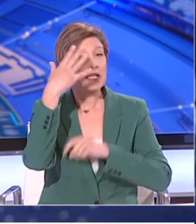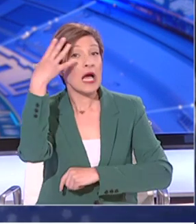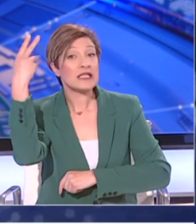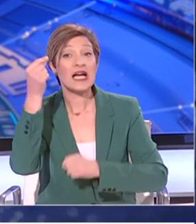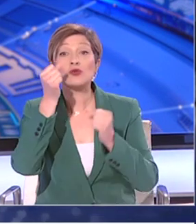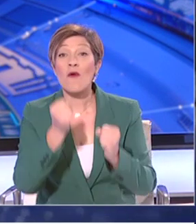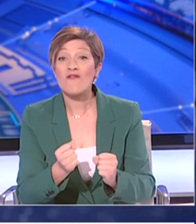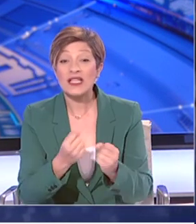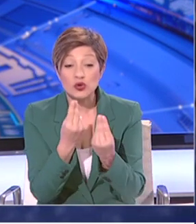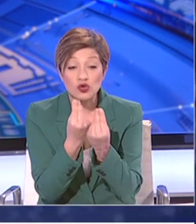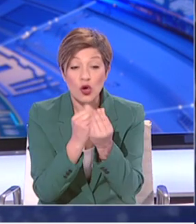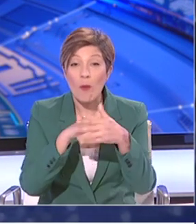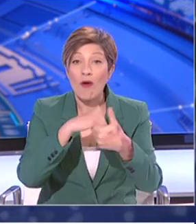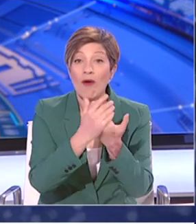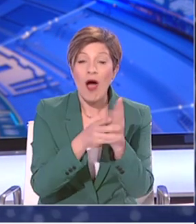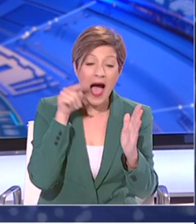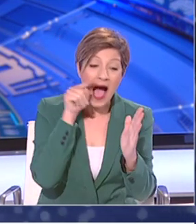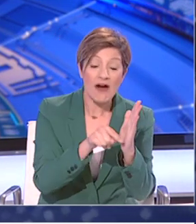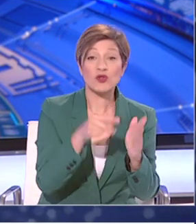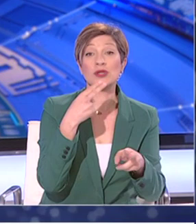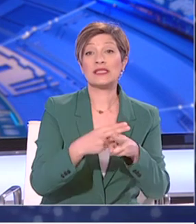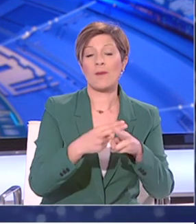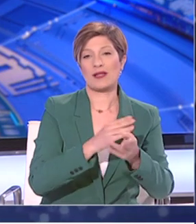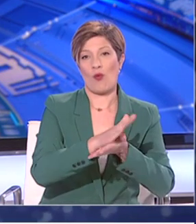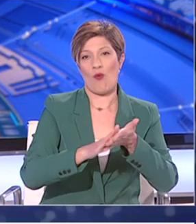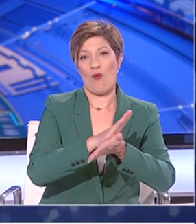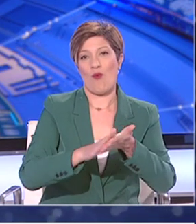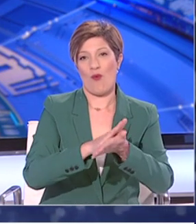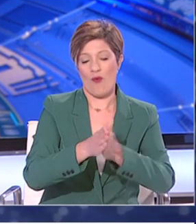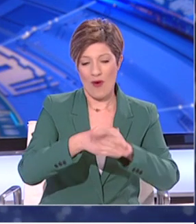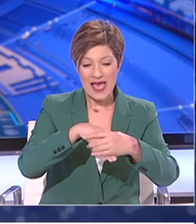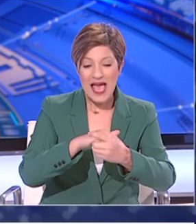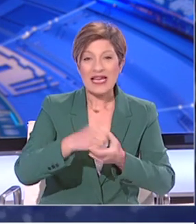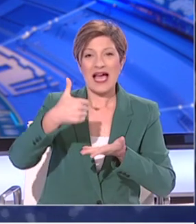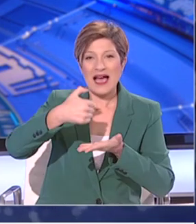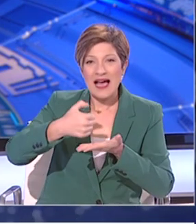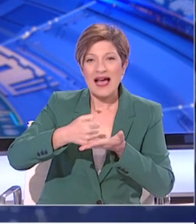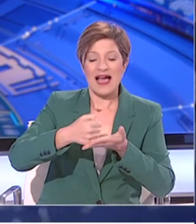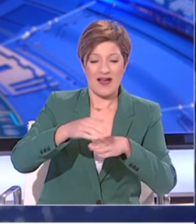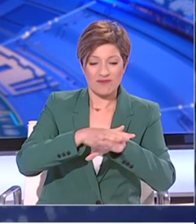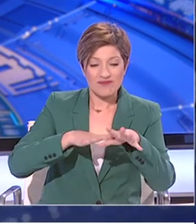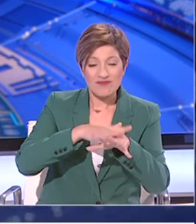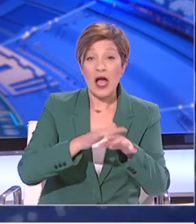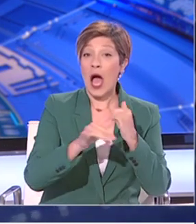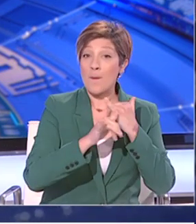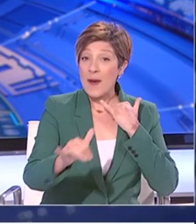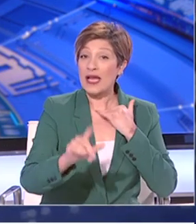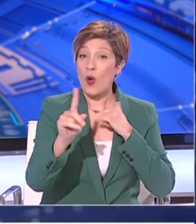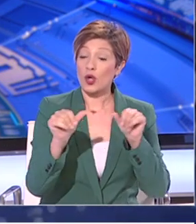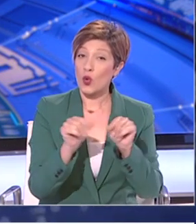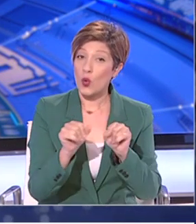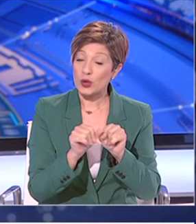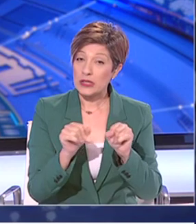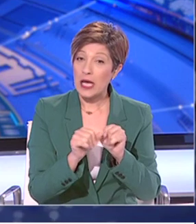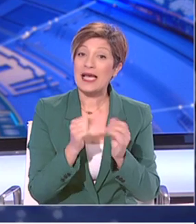βασικούς κανόνες που μας προστατεύουν σε αυτή την πανδημία. Την υγιεινή των χεριών, την τήρηση των αποστάσεων και το να